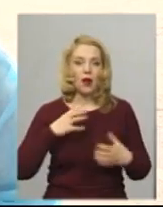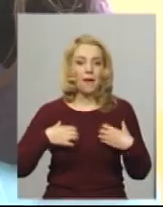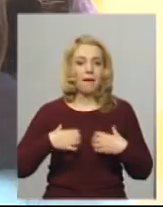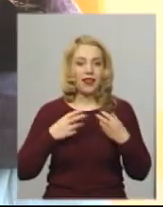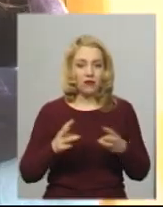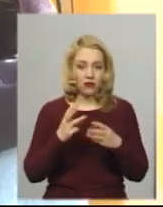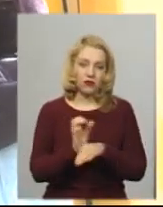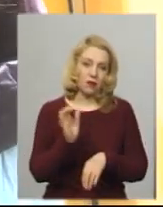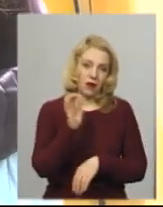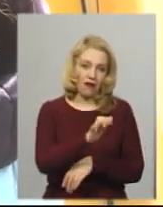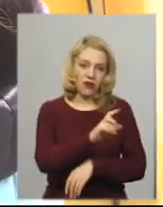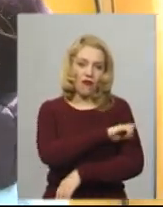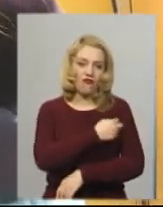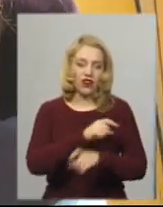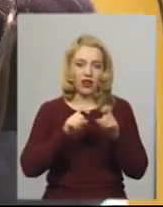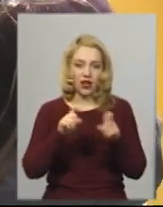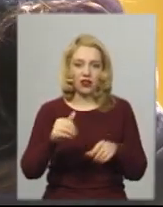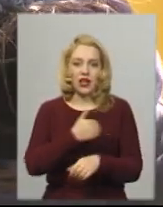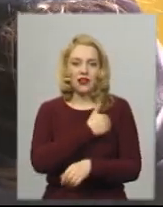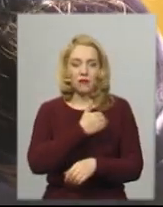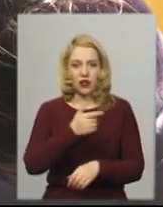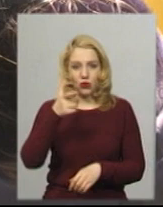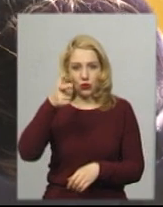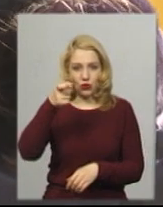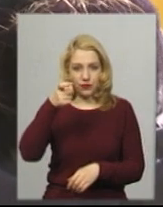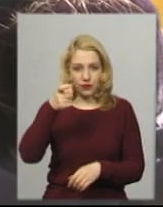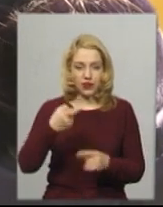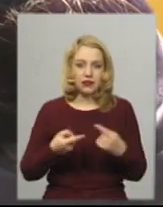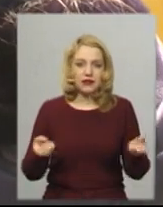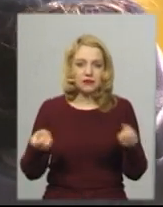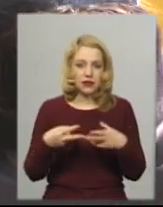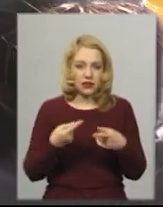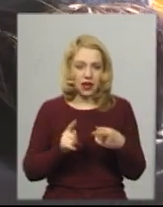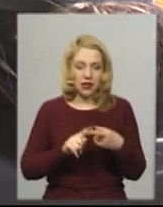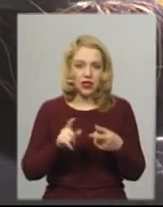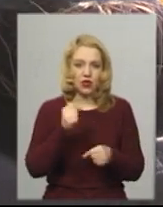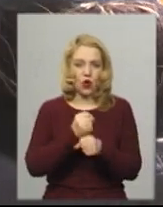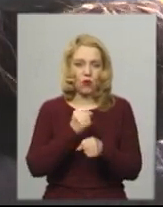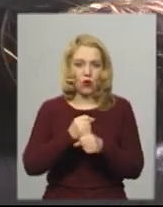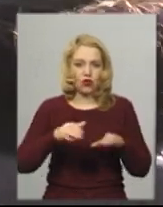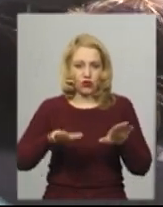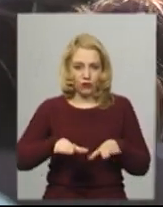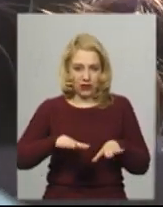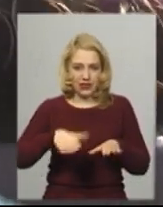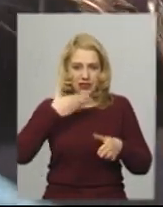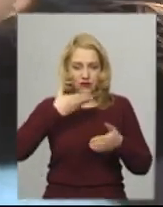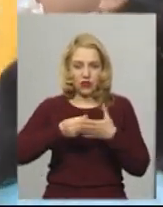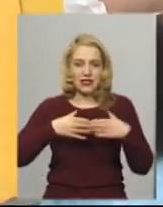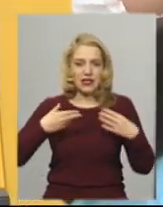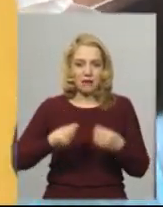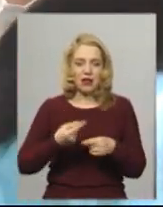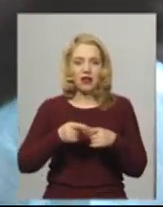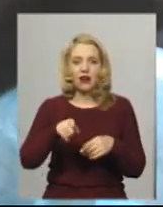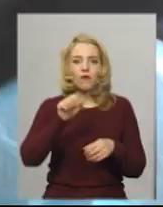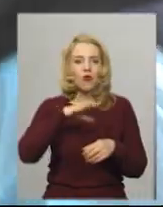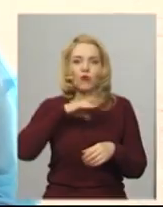вже лягла. Температуру Марина Божок вимірює безконтактним термометром, який бере з собою зі свого робочого місця сімейної амбулаторії. Каже, його похибка